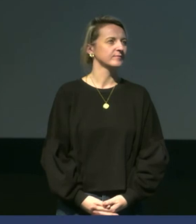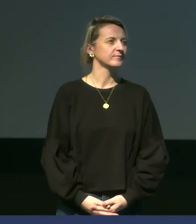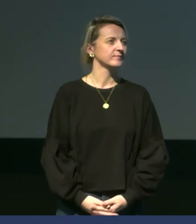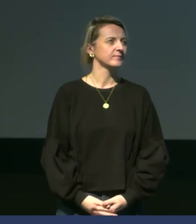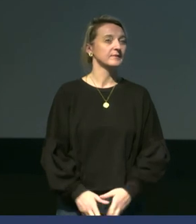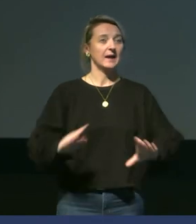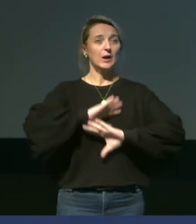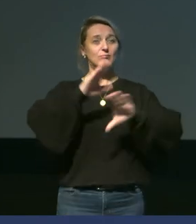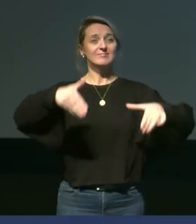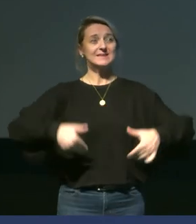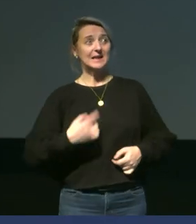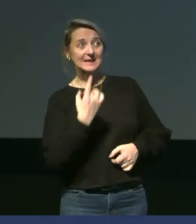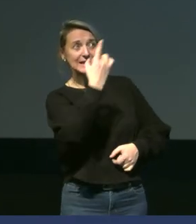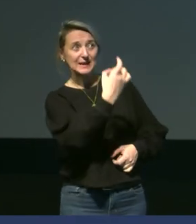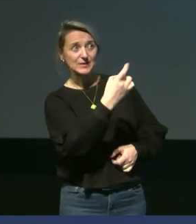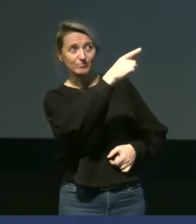Une dernière question.